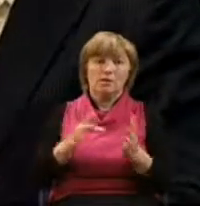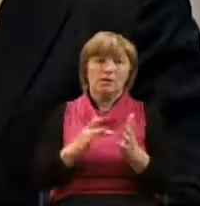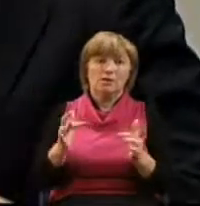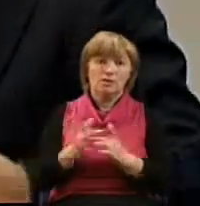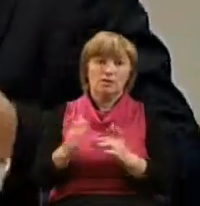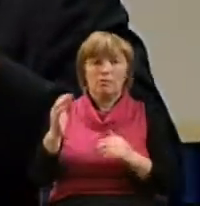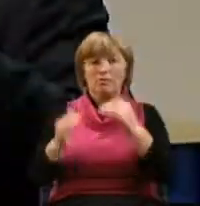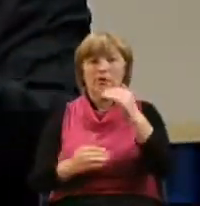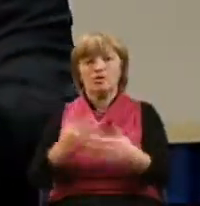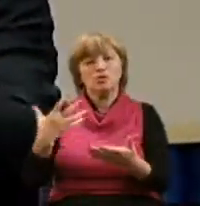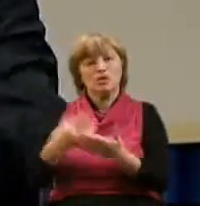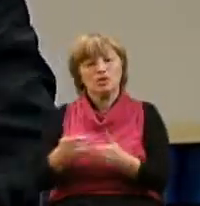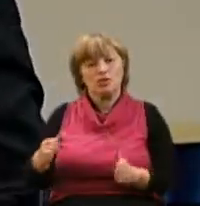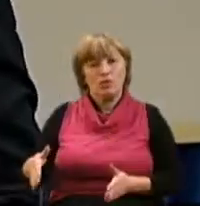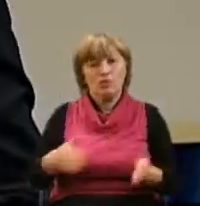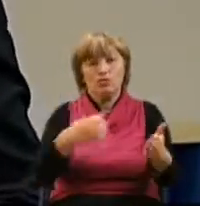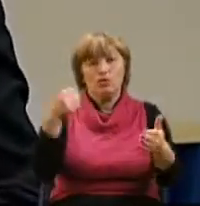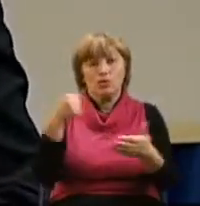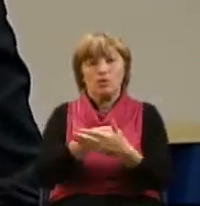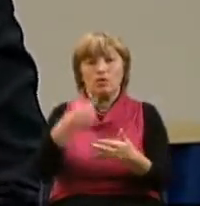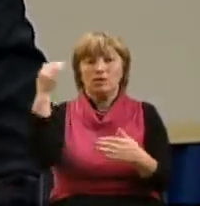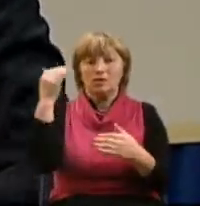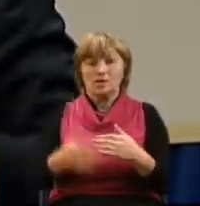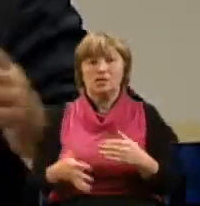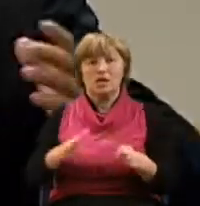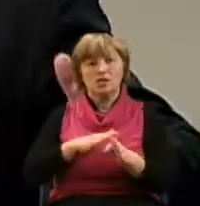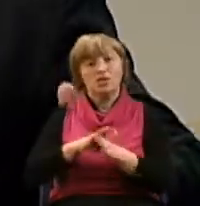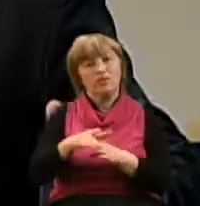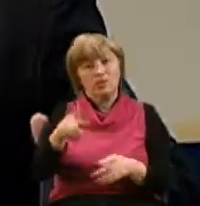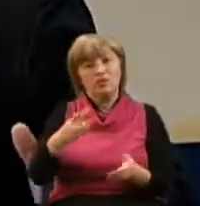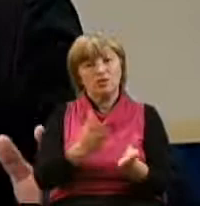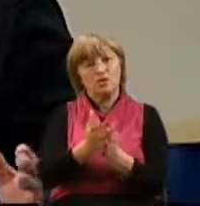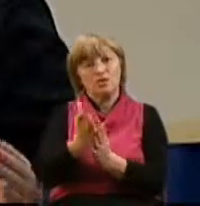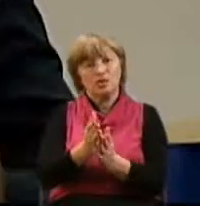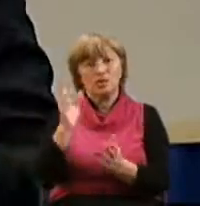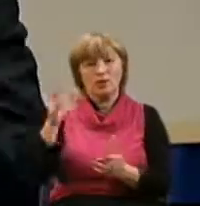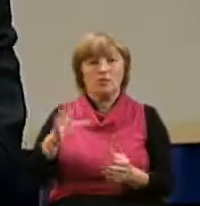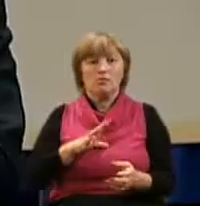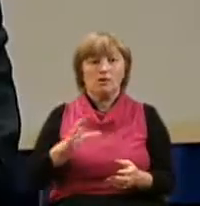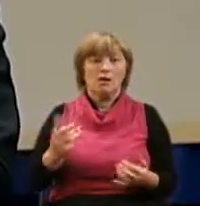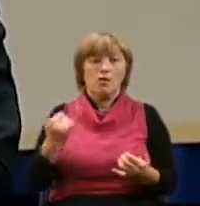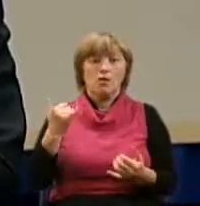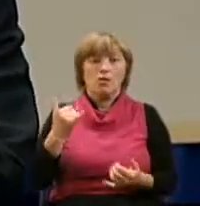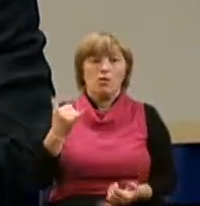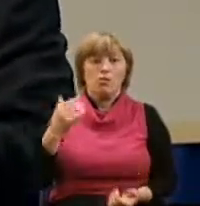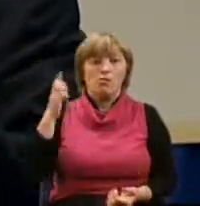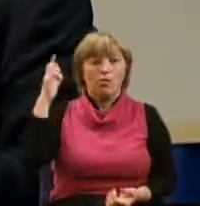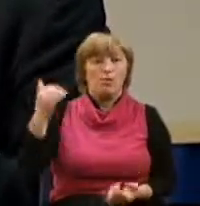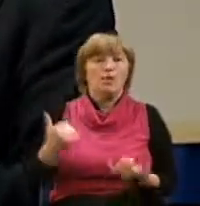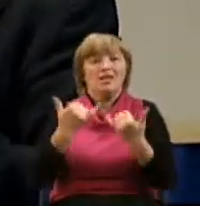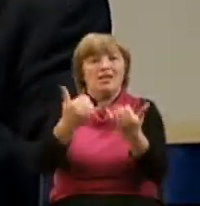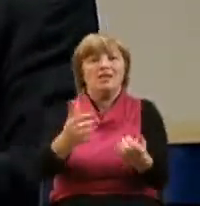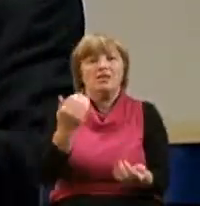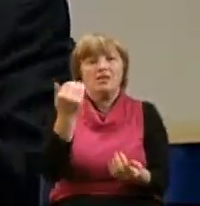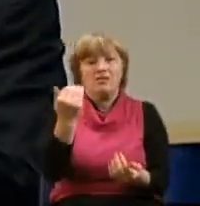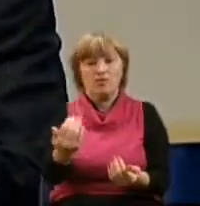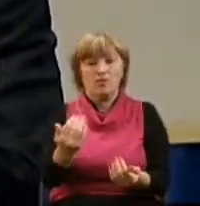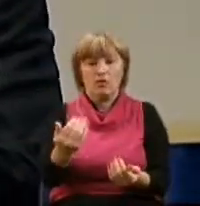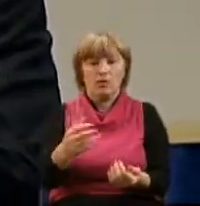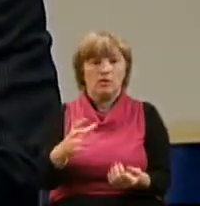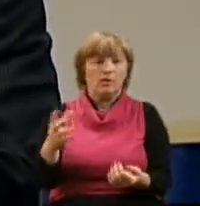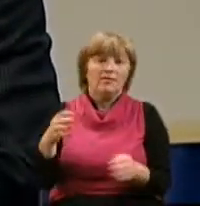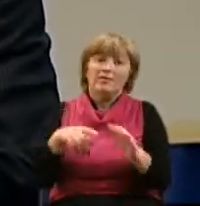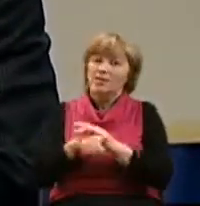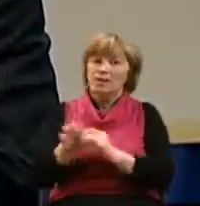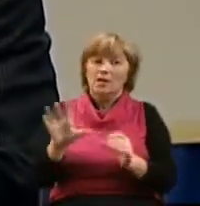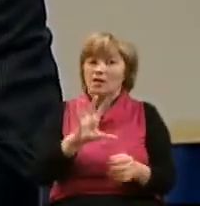Он прошел свой путь до конца. Он совершил то служение, которое было у Бога для него, но вначале не все было гладко